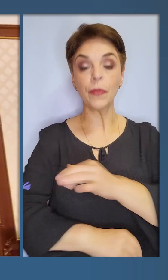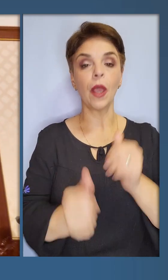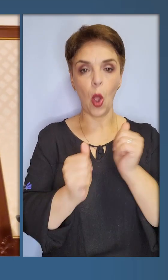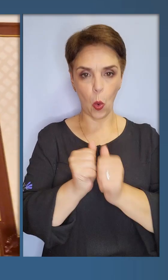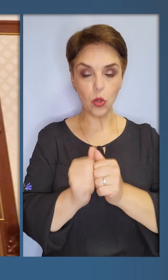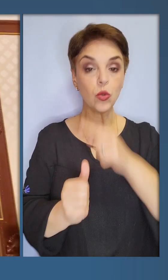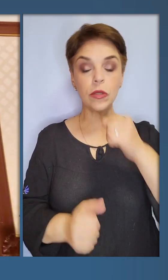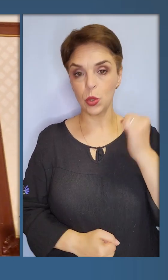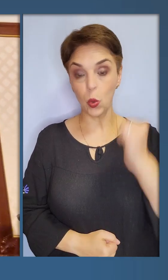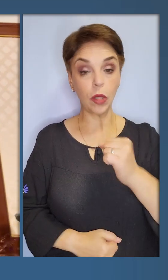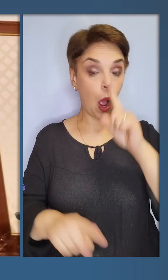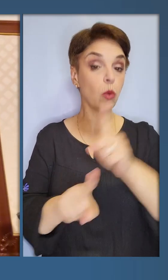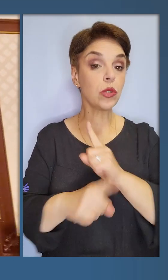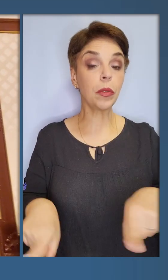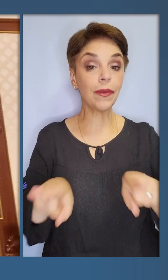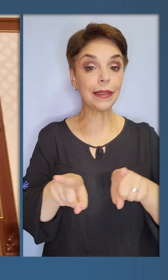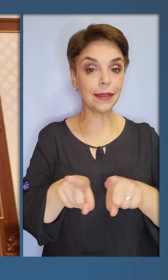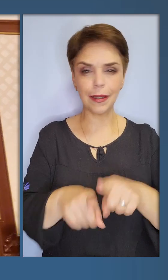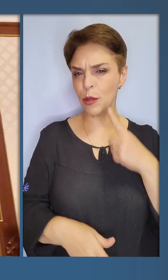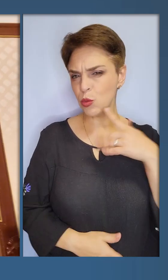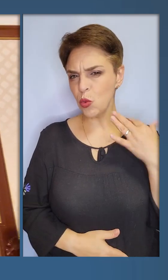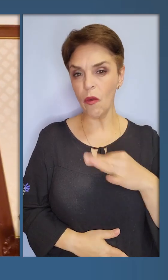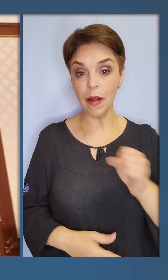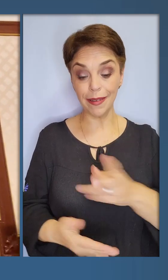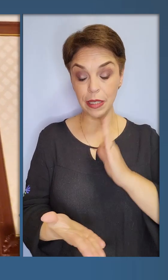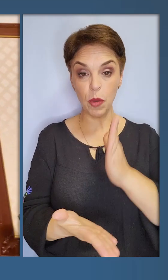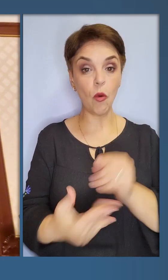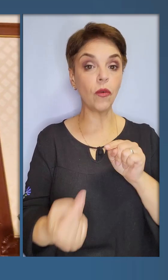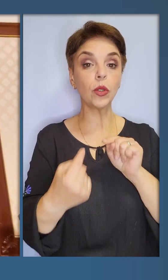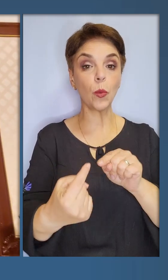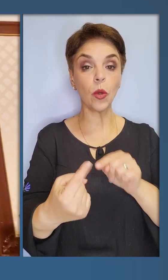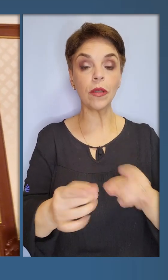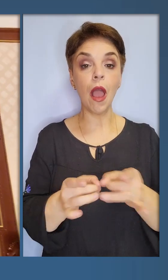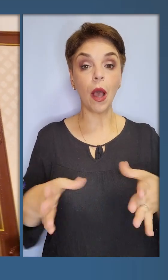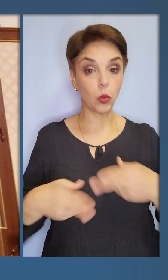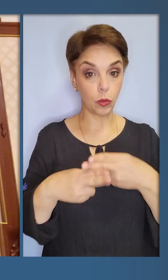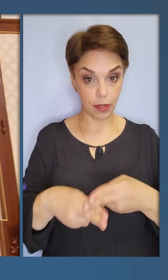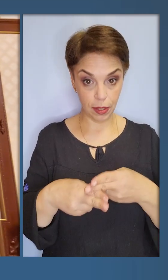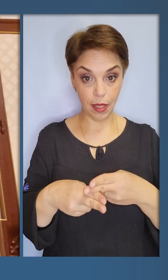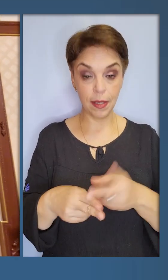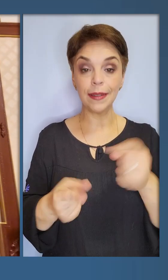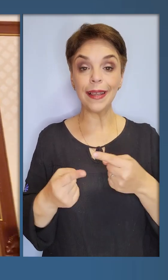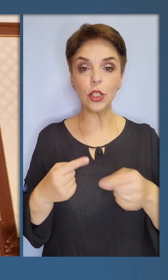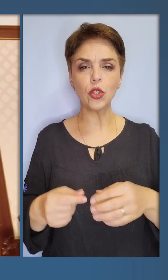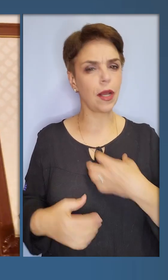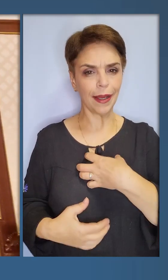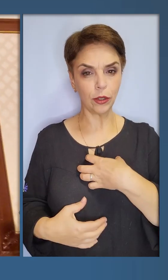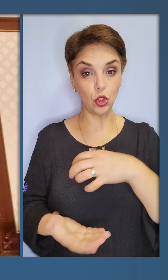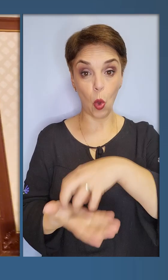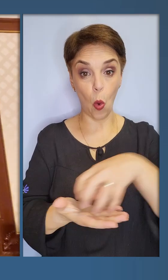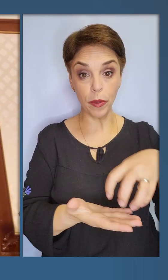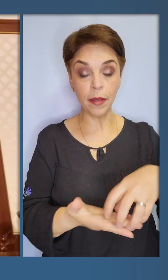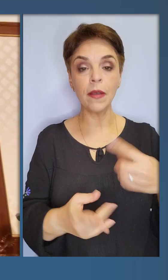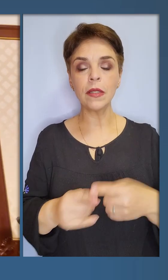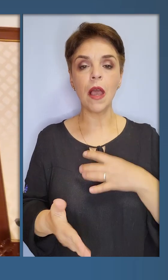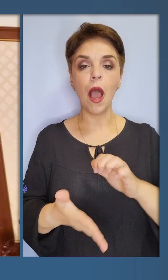І кожен російський удар, а особливо такі зухвалі, які спрямовані проти атомних станцій та інших критичних об